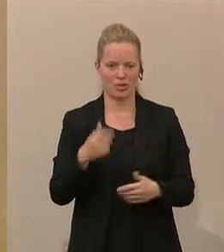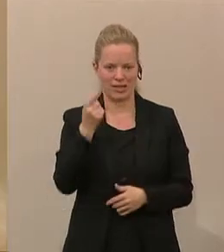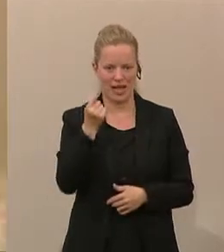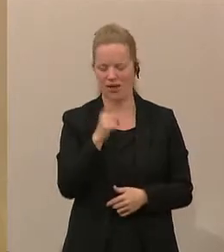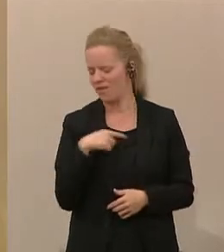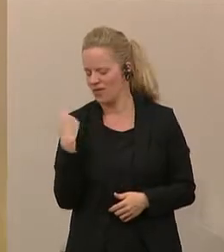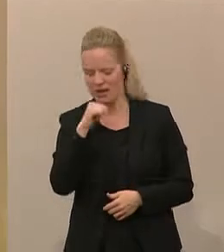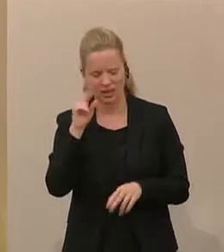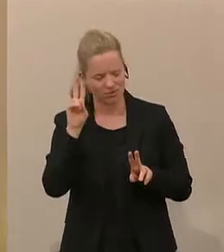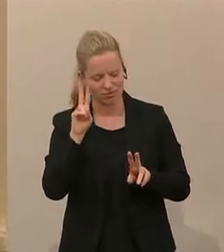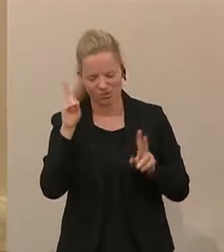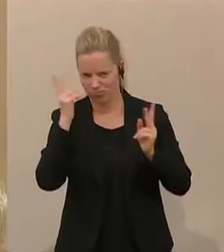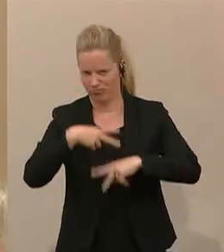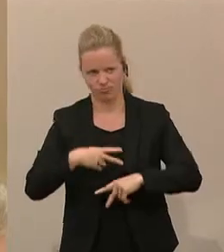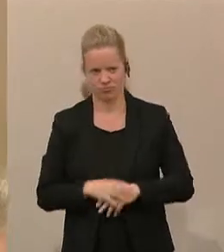nicht dabei sein.